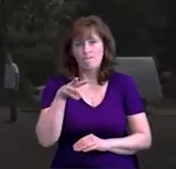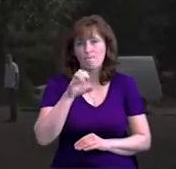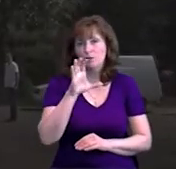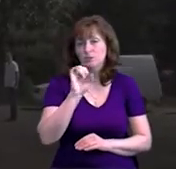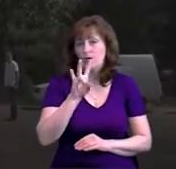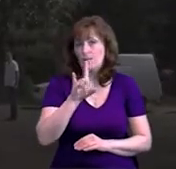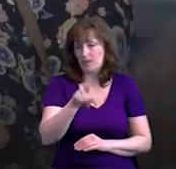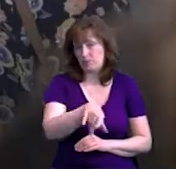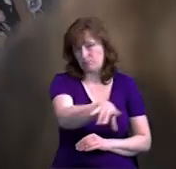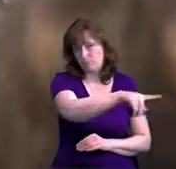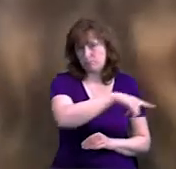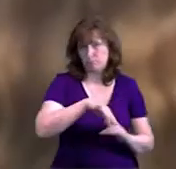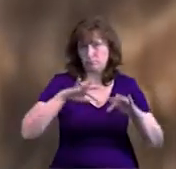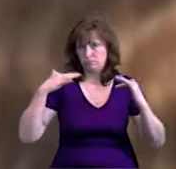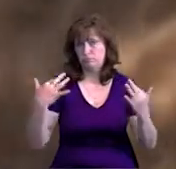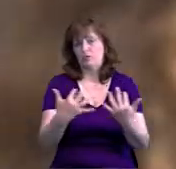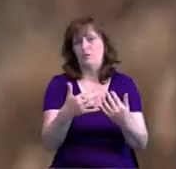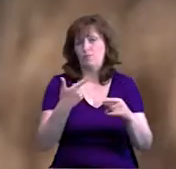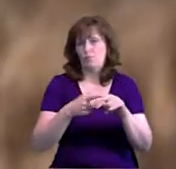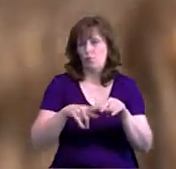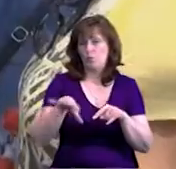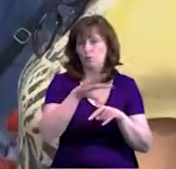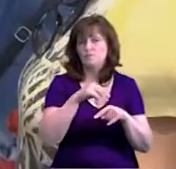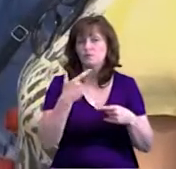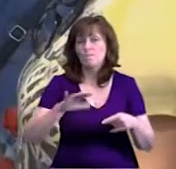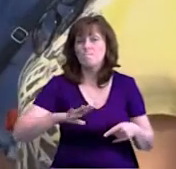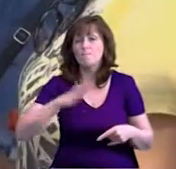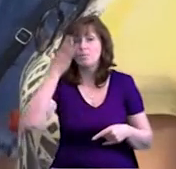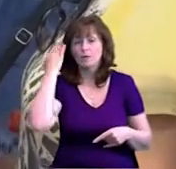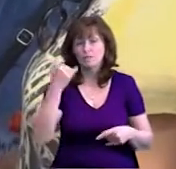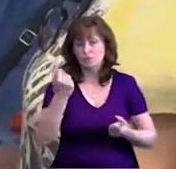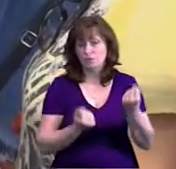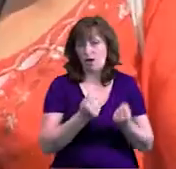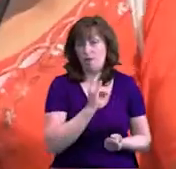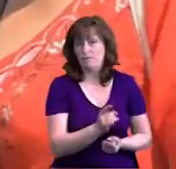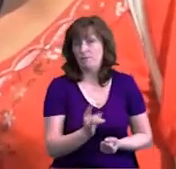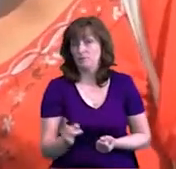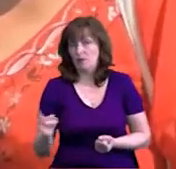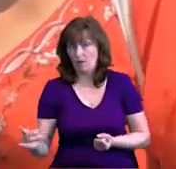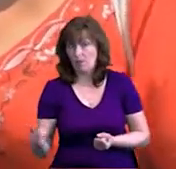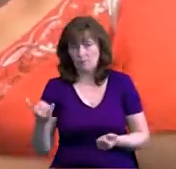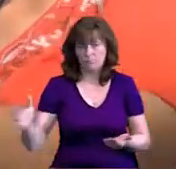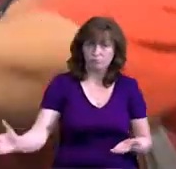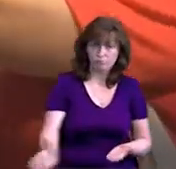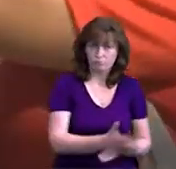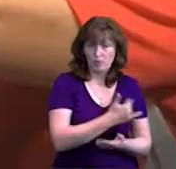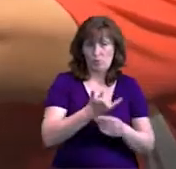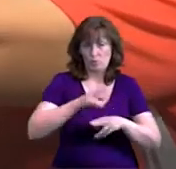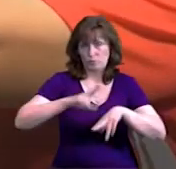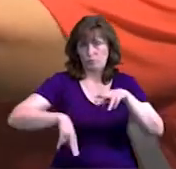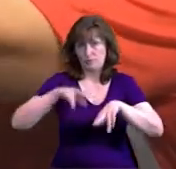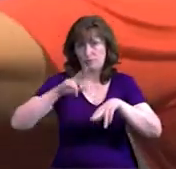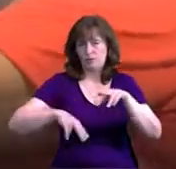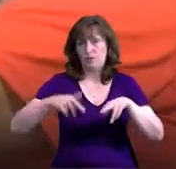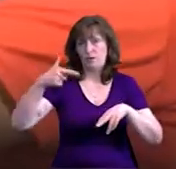місцевих жителів мітингують біля колишньої автостоянки, де тепер хочуть збутувати газову заправку. У нас більше нема проблем тільки під